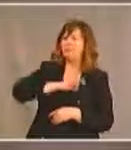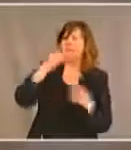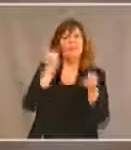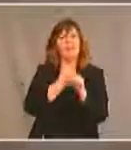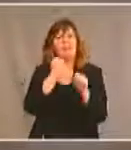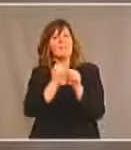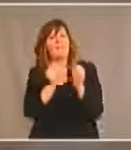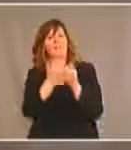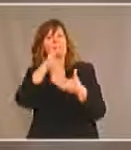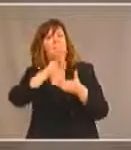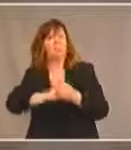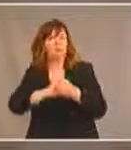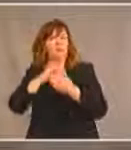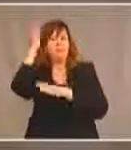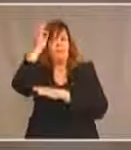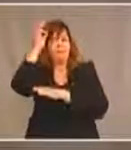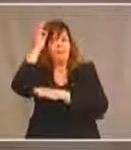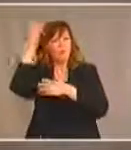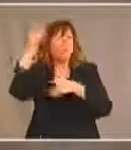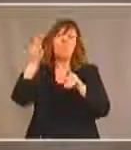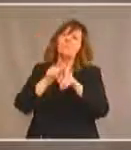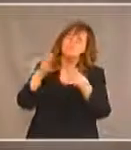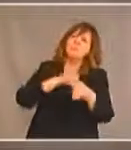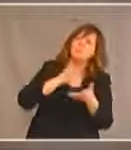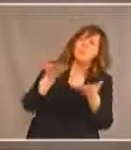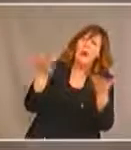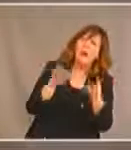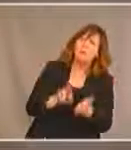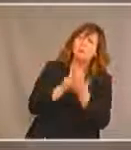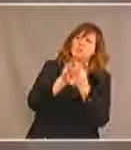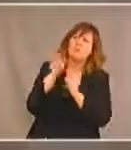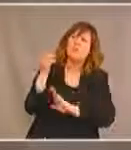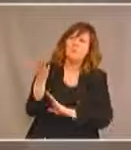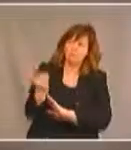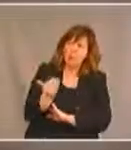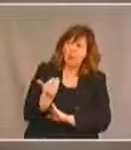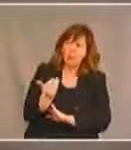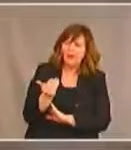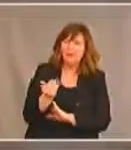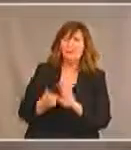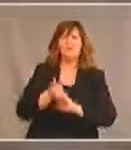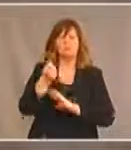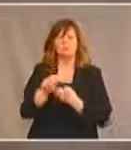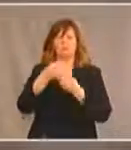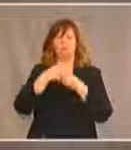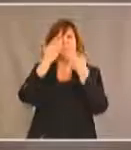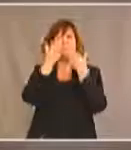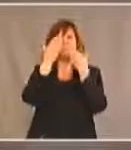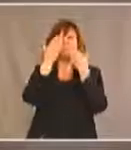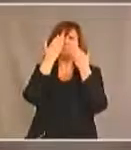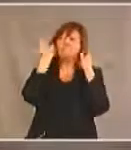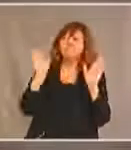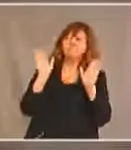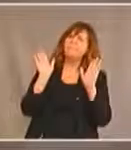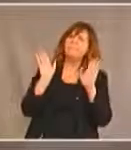'obtenir les ressources nécessaires pour obtenir une perspective sensible au